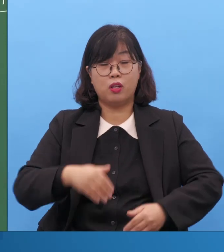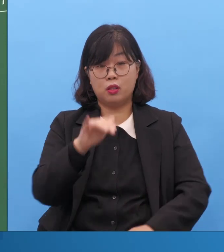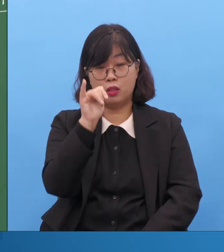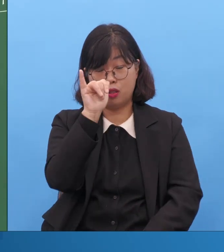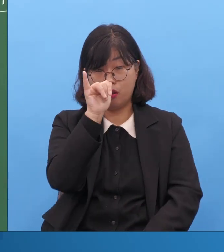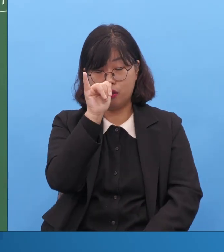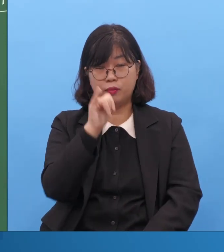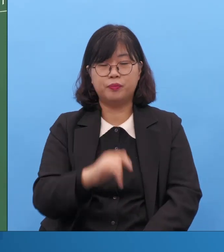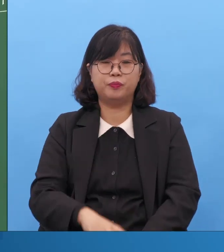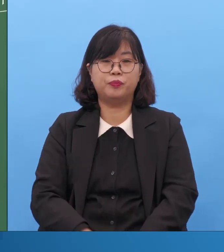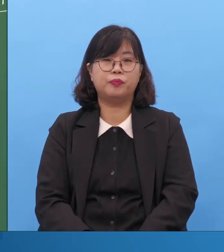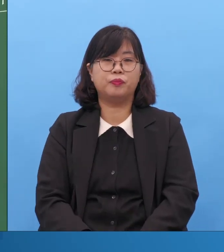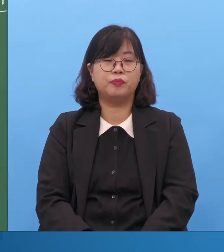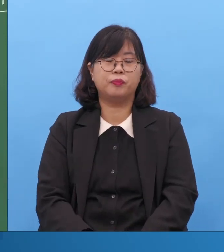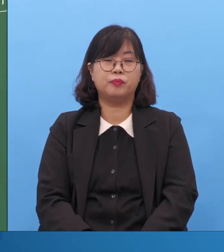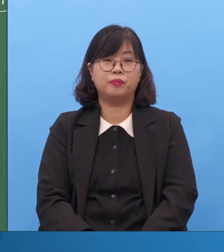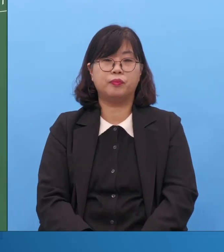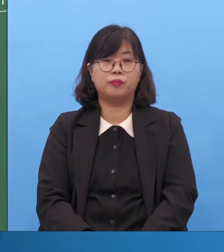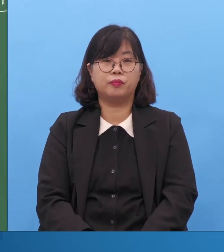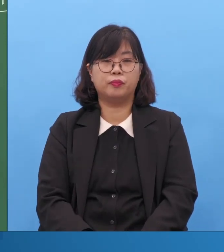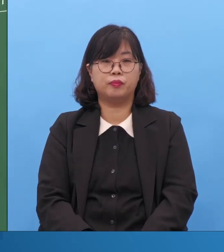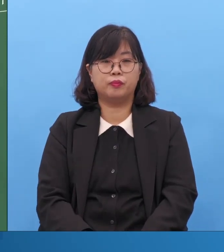이걸 할 수 있는